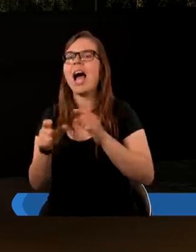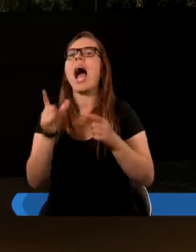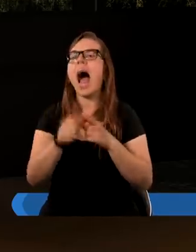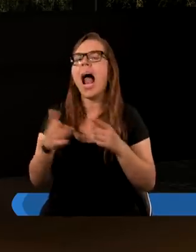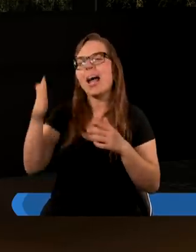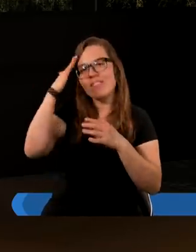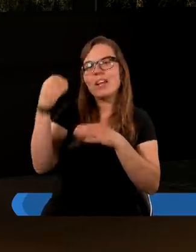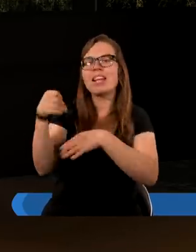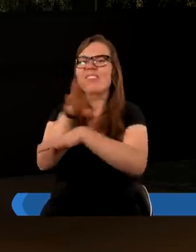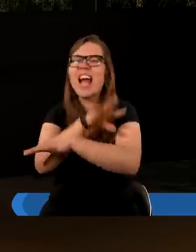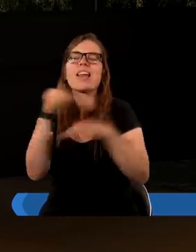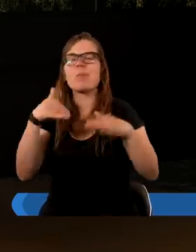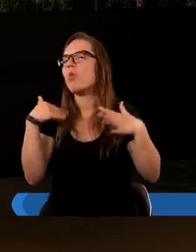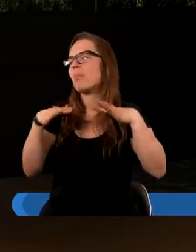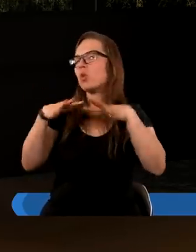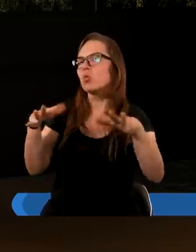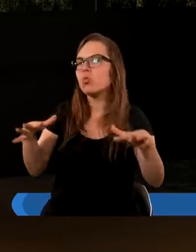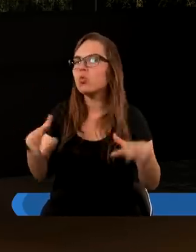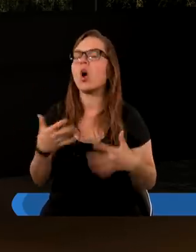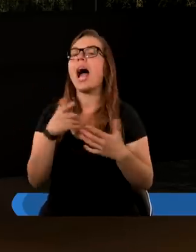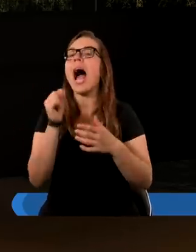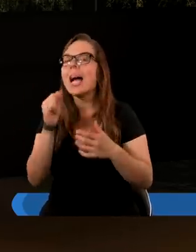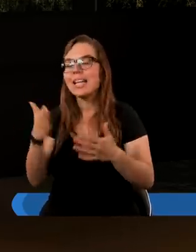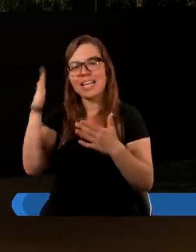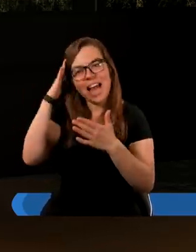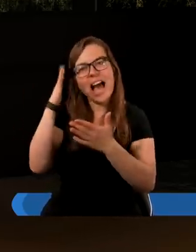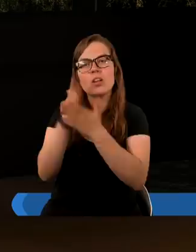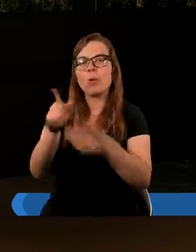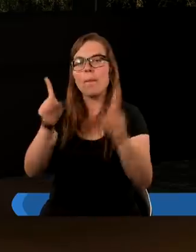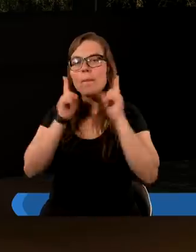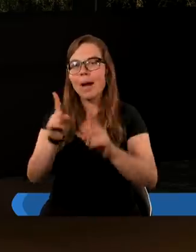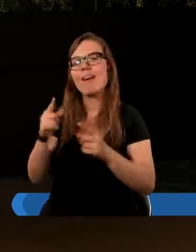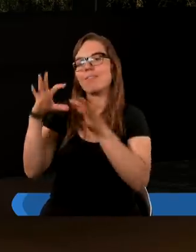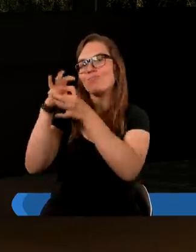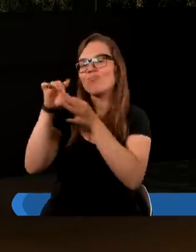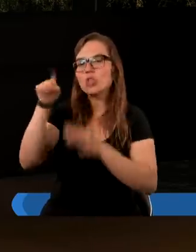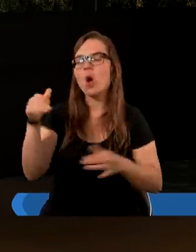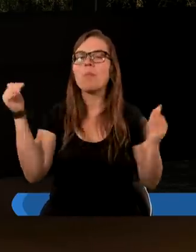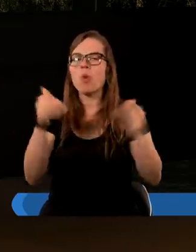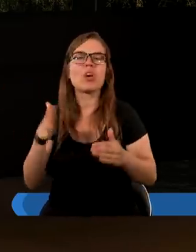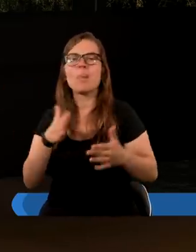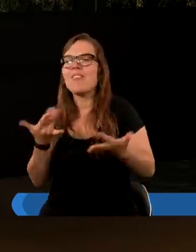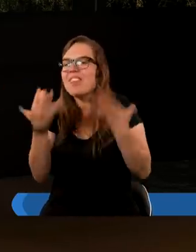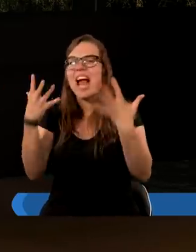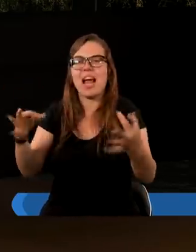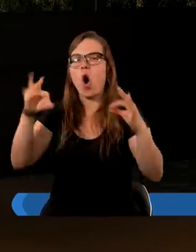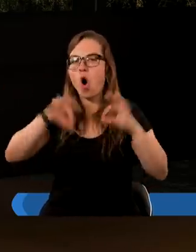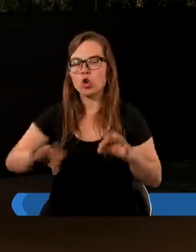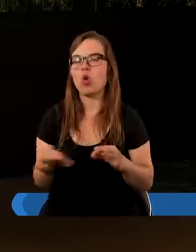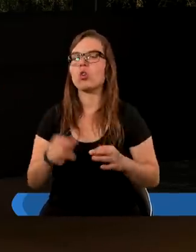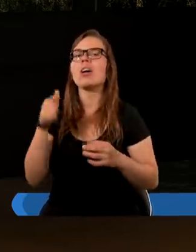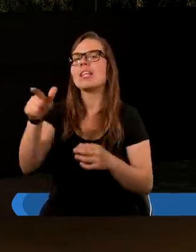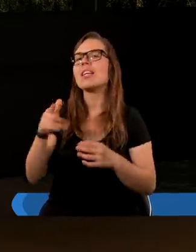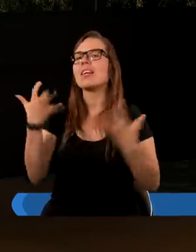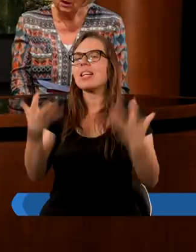ale ich może być coraz więcej. I tylko znając prawdę możemy się ich ustrzec. To